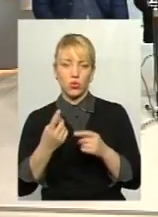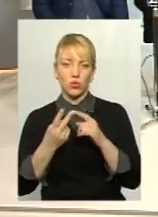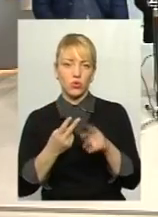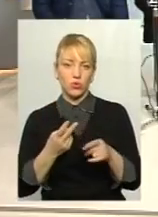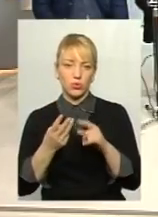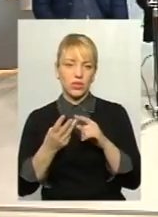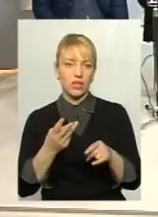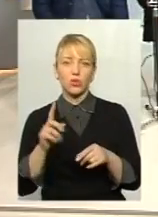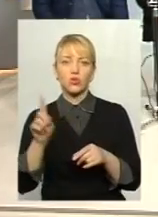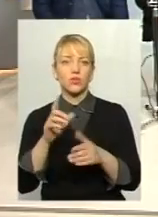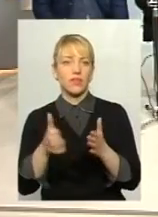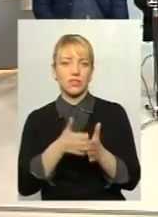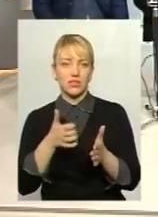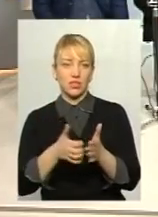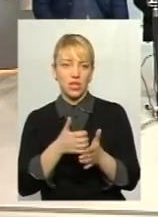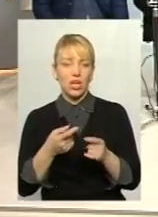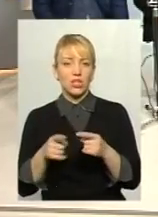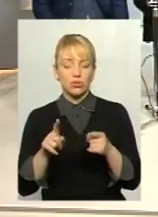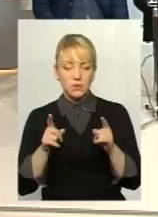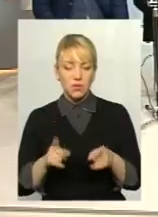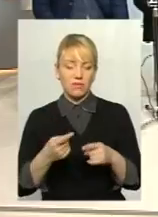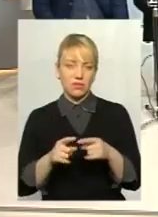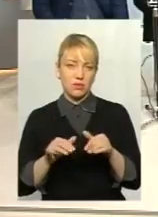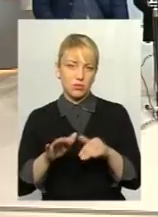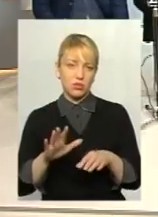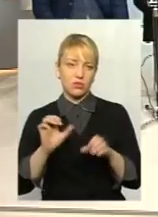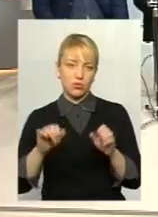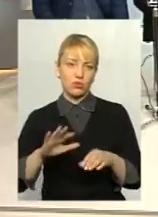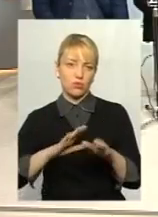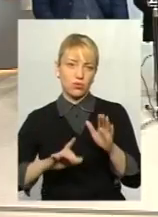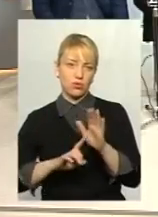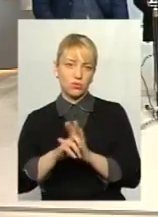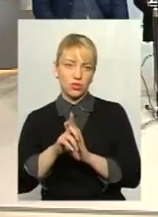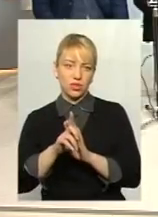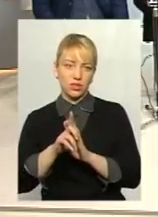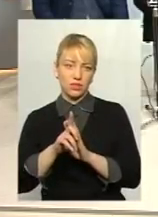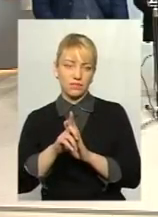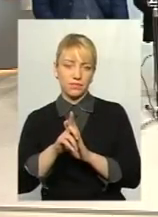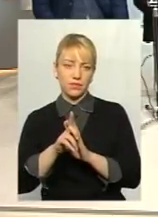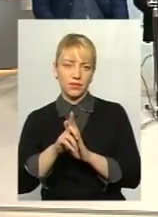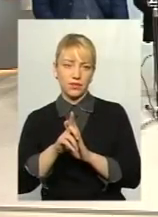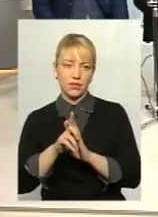третєго, чого не вистачає для того, щоб справді цей процес можна було розпочати? Зрозуміло. Два слова. Будь ласка.